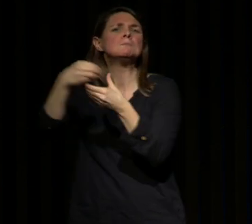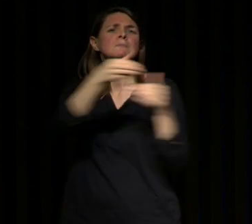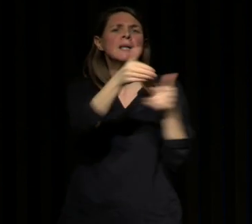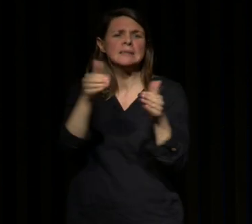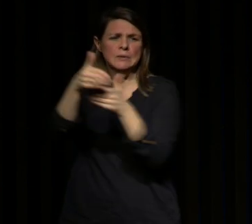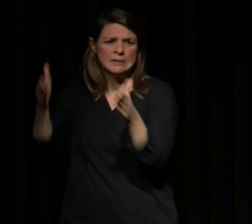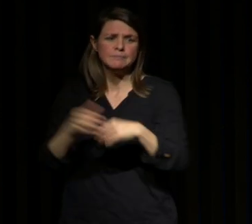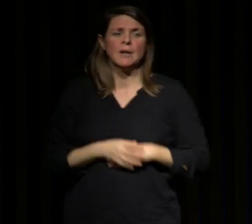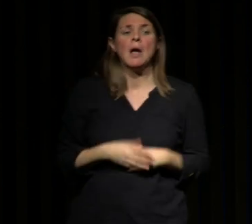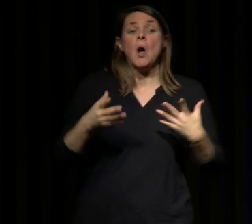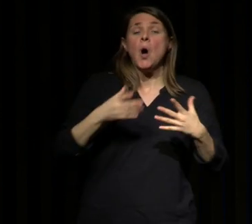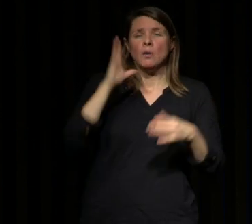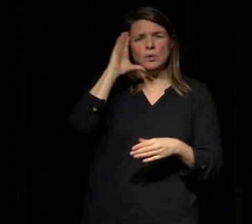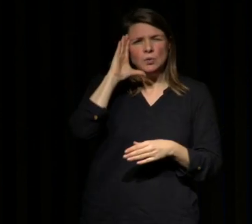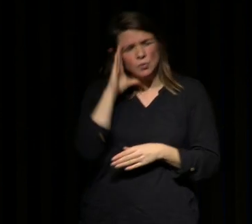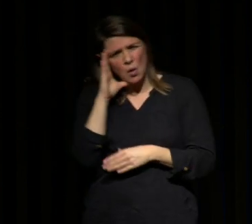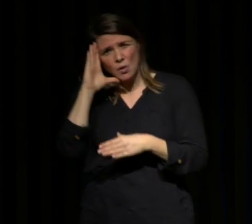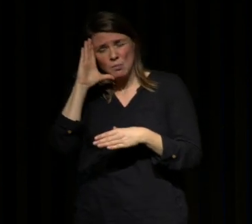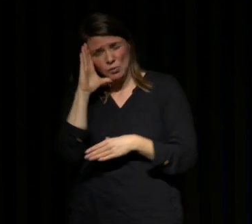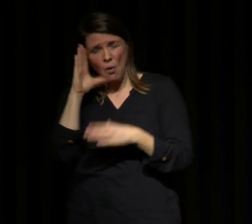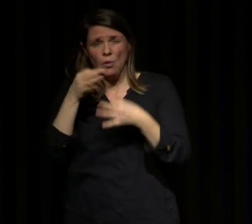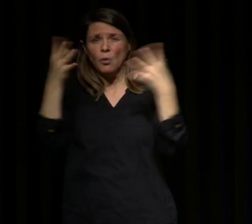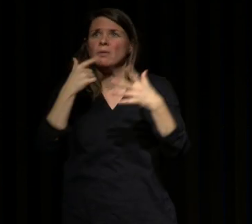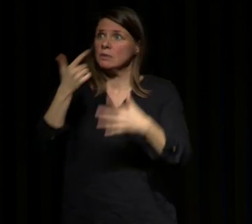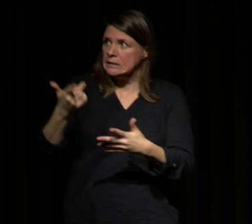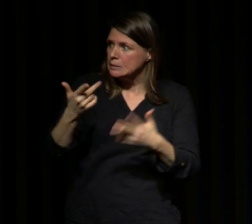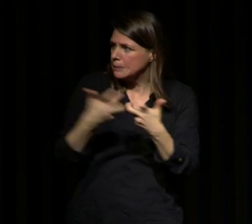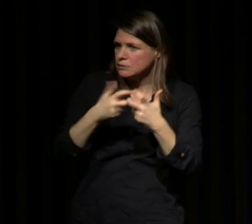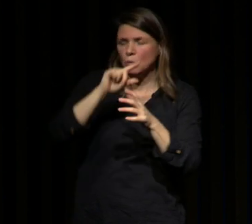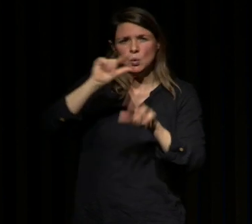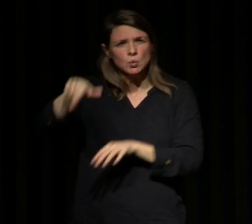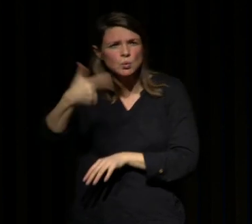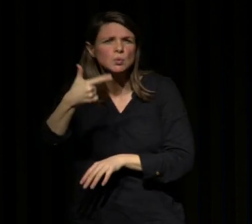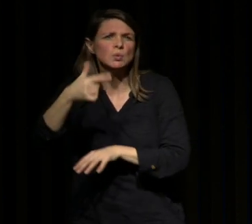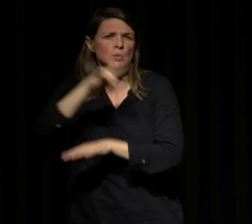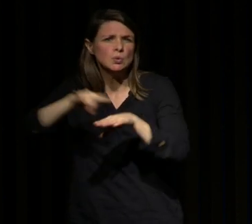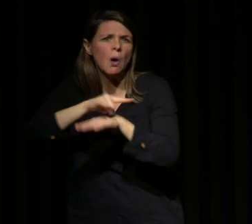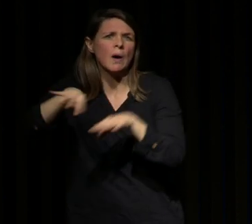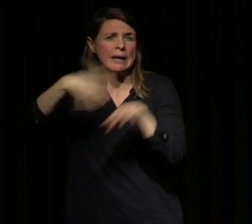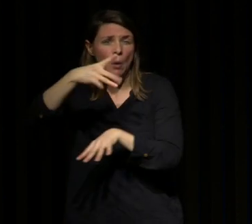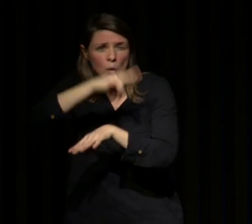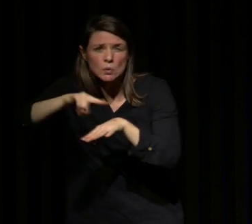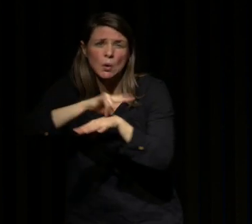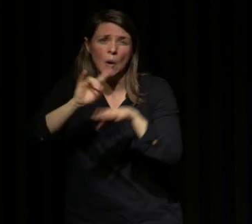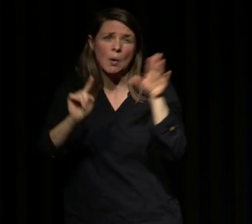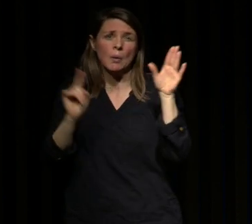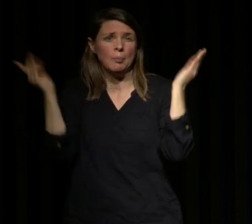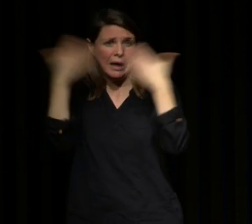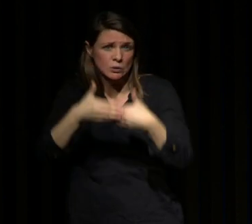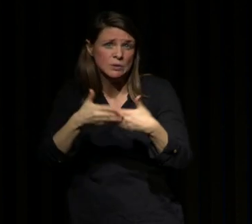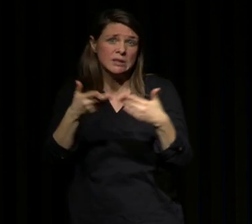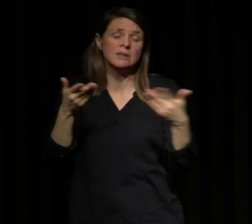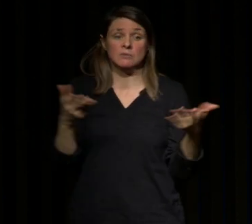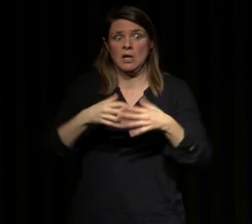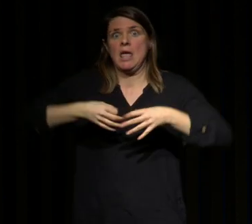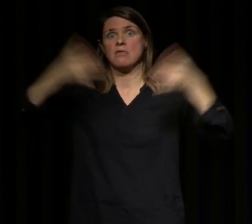c'est une plainte très spécifique c'est dire c des gens qui vont dormir 12h, 14h, 16h par jour on a la chance on CHU de Bordeaux d'avoir un centre